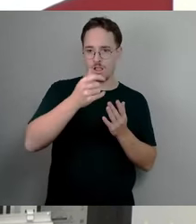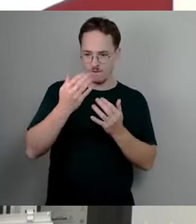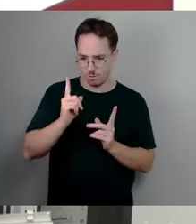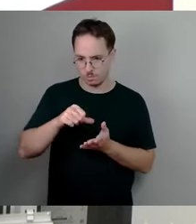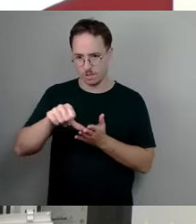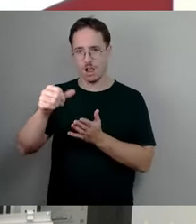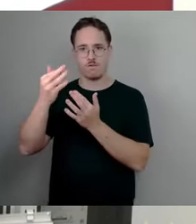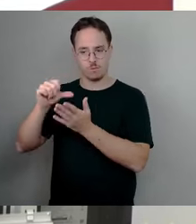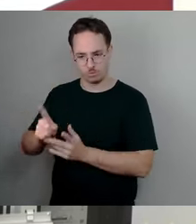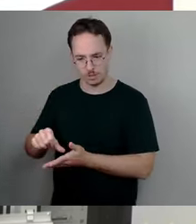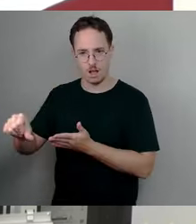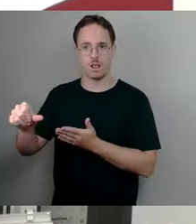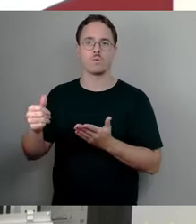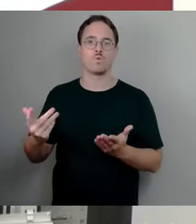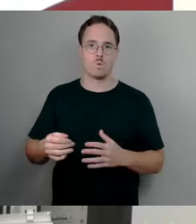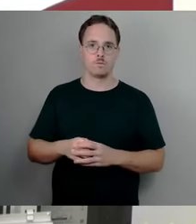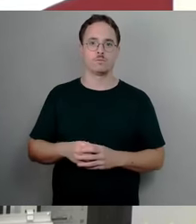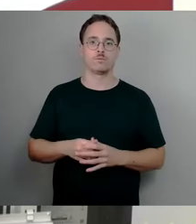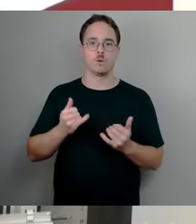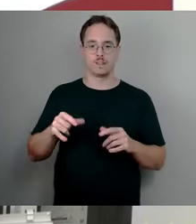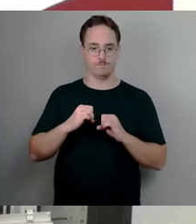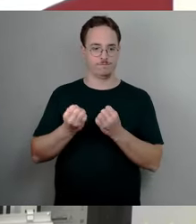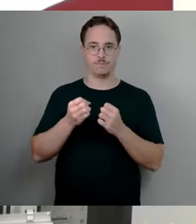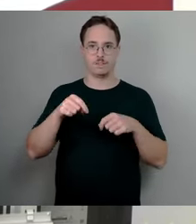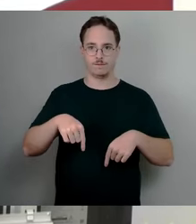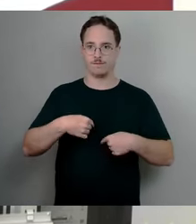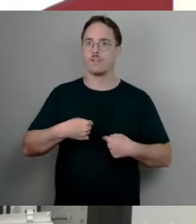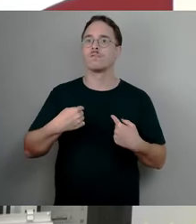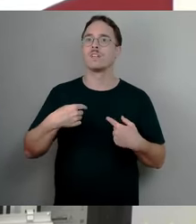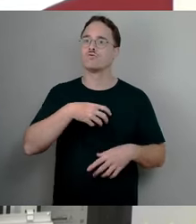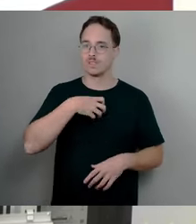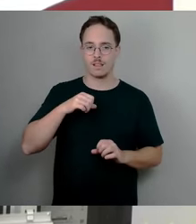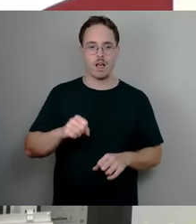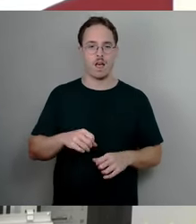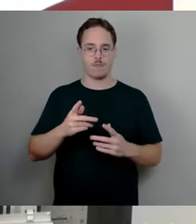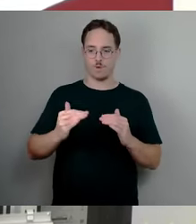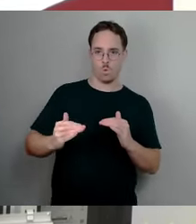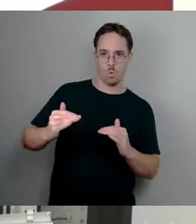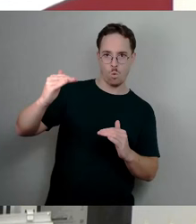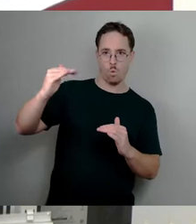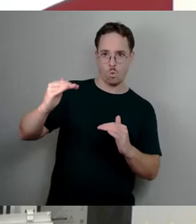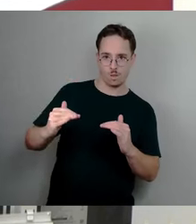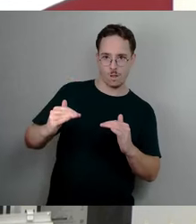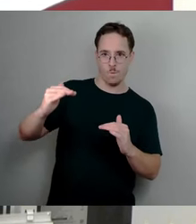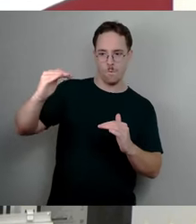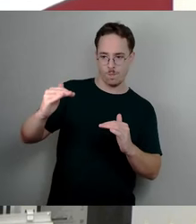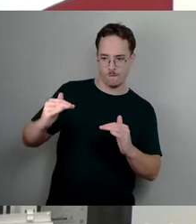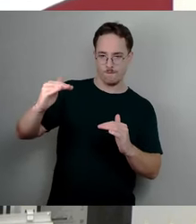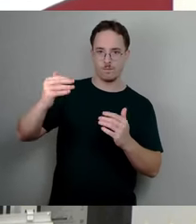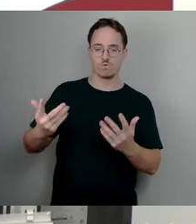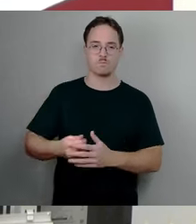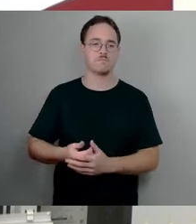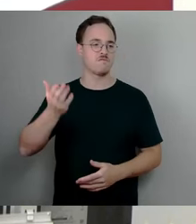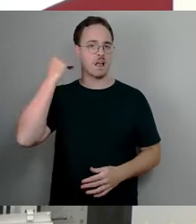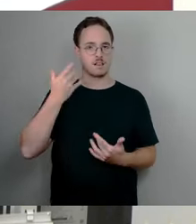und runter drehen und das nennt man Hebesatz. So, und das machen wir hier. Und was haben wir in der Vergangenheit gemacht? Wir haben hier im Stadtrat, ich glaube, es war ein